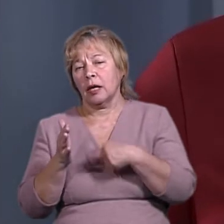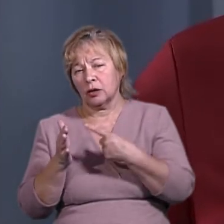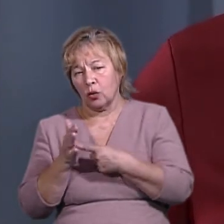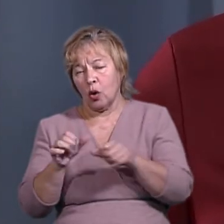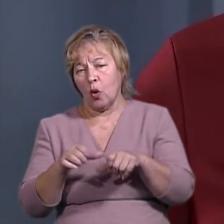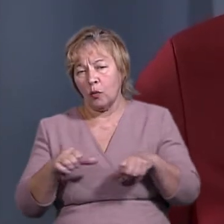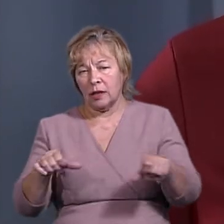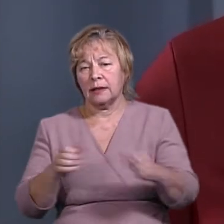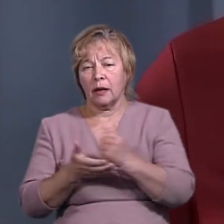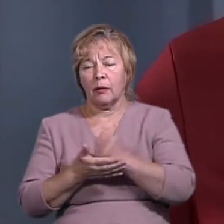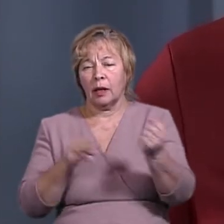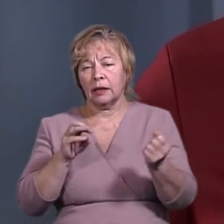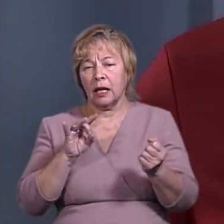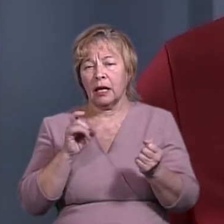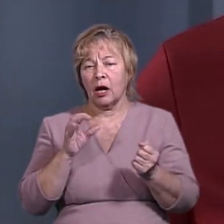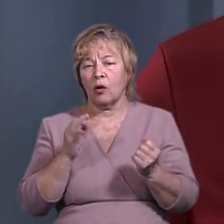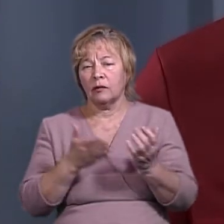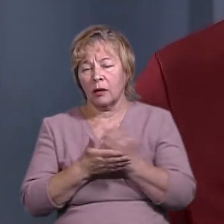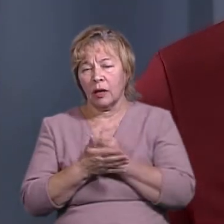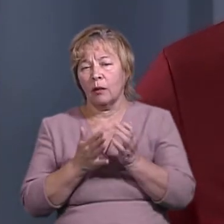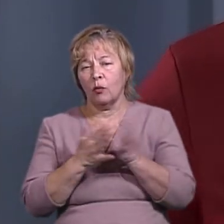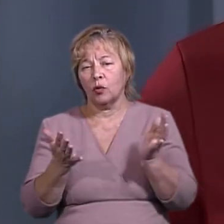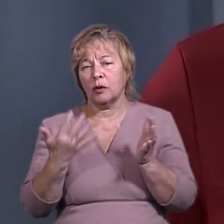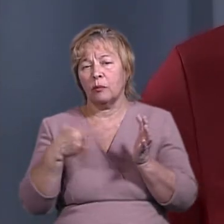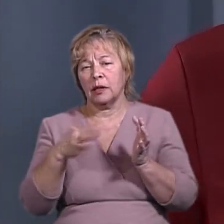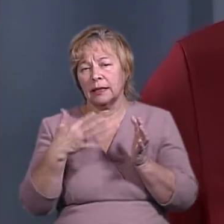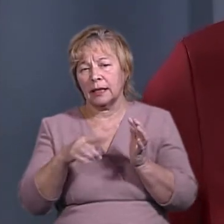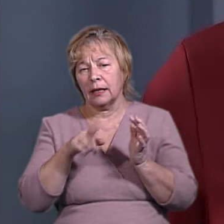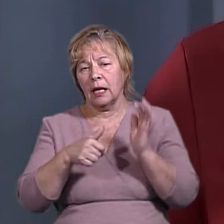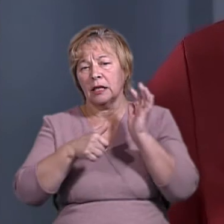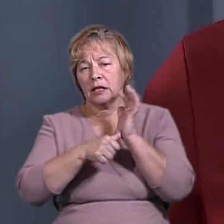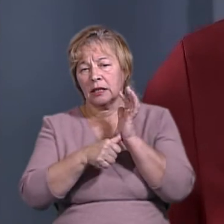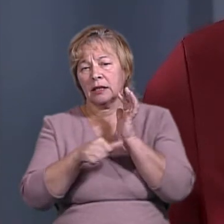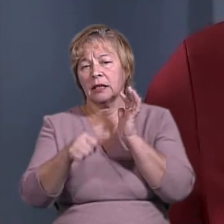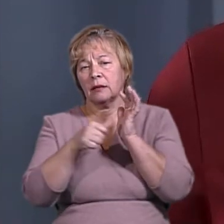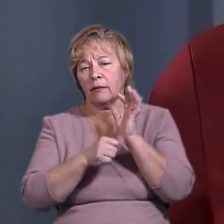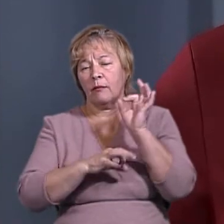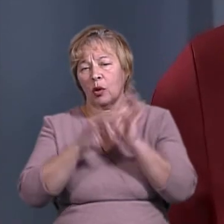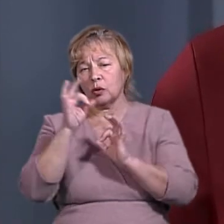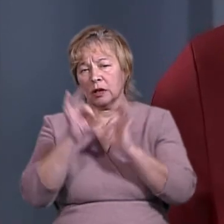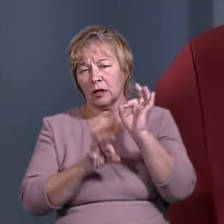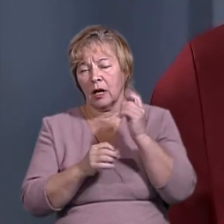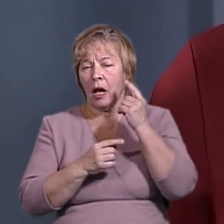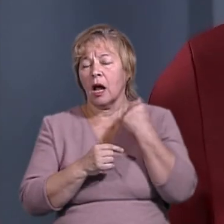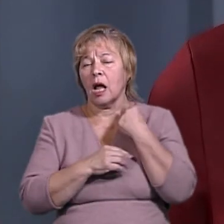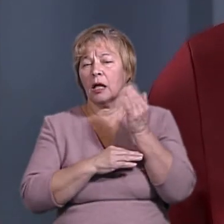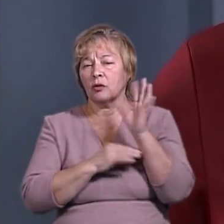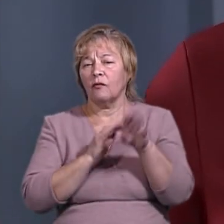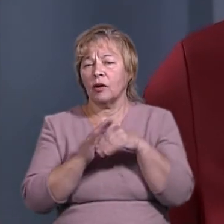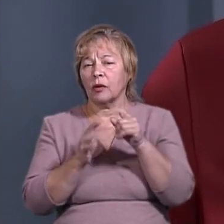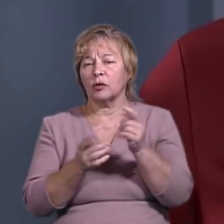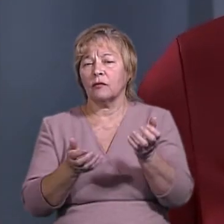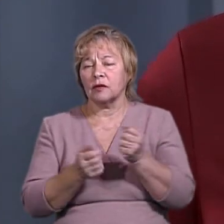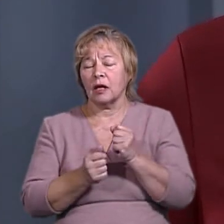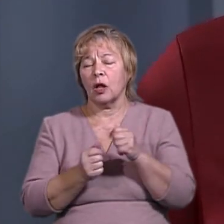комісії, кандидат Ігор Терехов набрав більшість 50,66% голосів виборців, які взяли